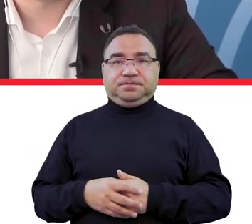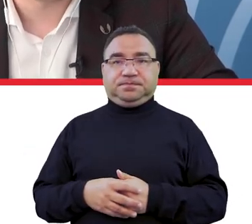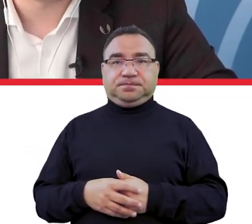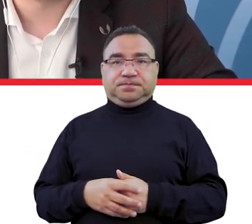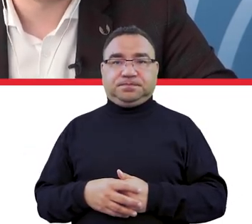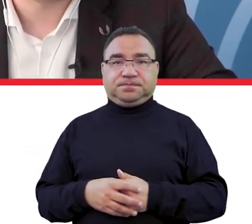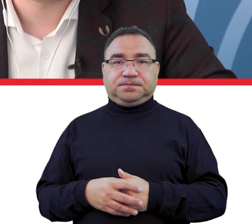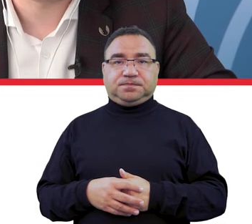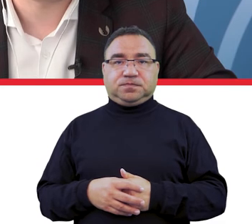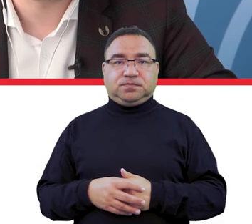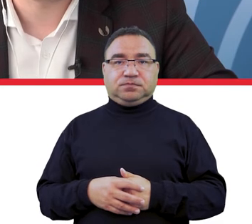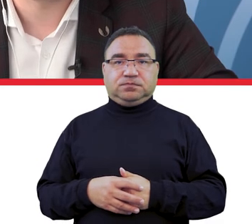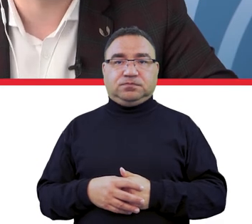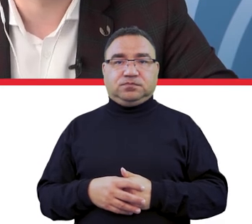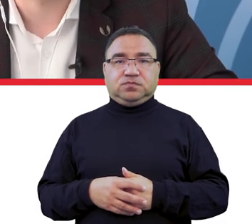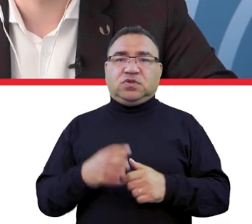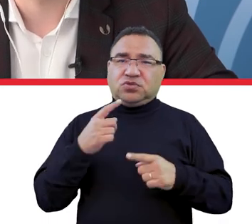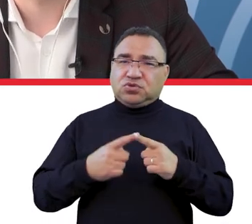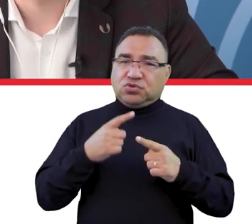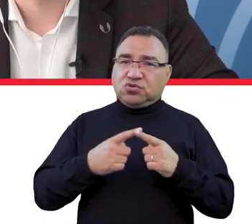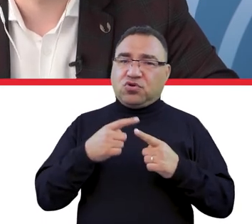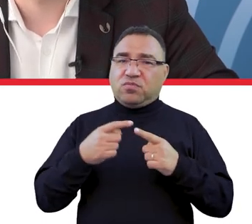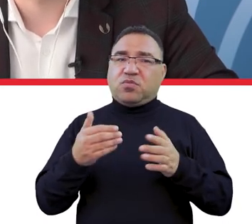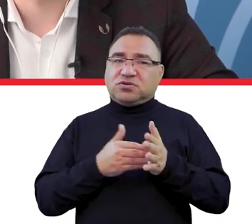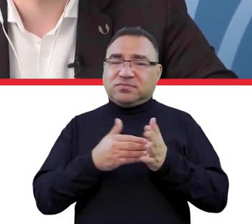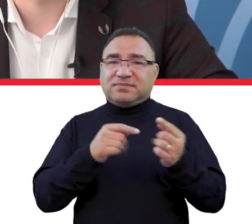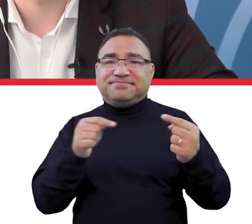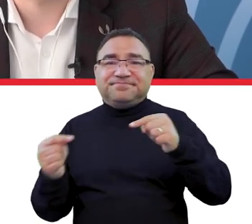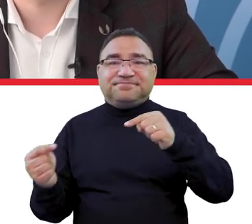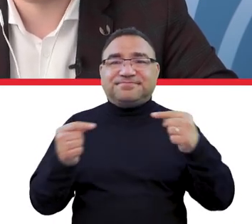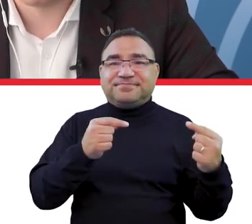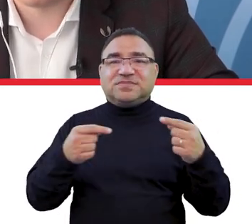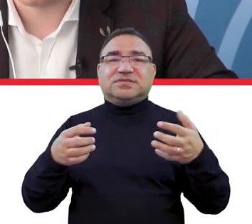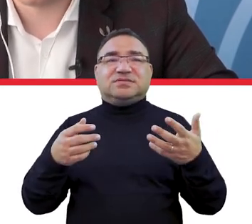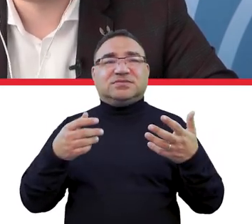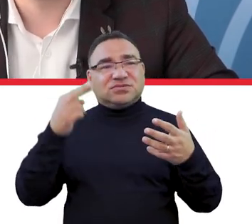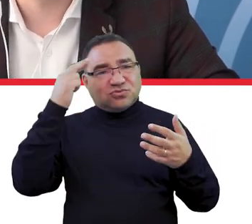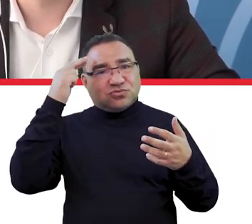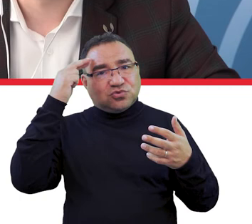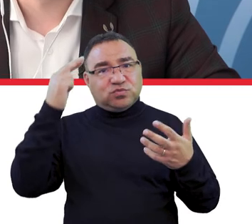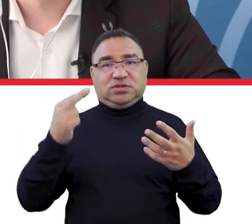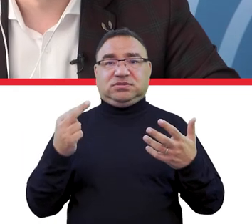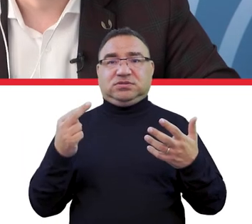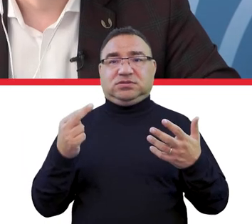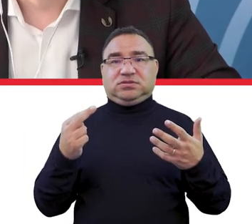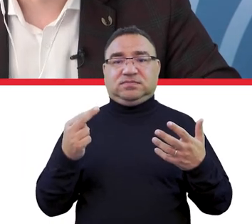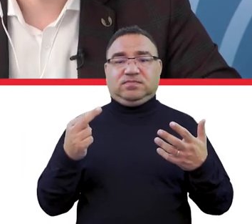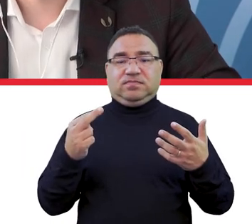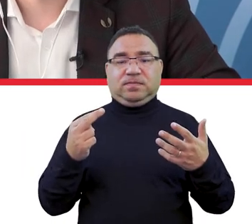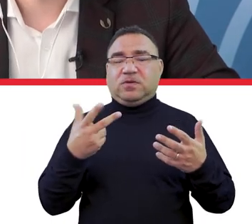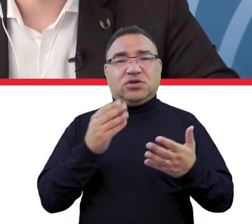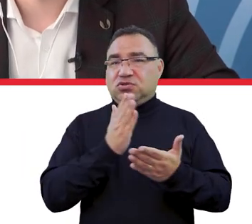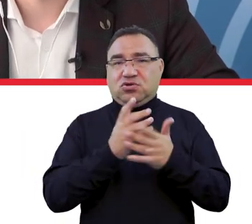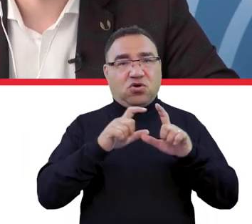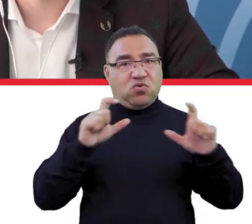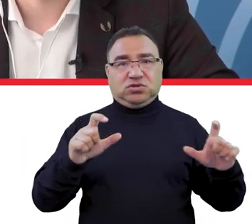Myślę, że tutaj musi być taki ścisły dialog i racjonalizowanie. To nie dotyczy też tylko